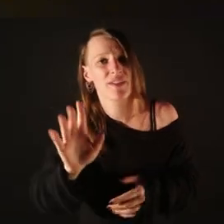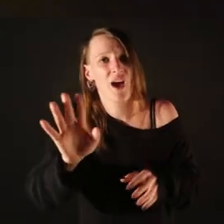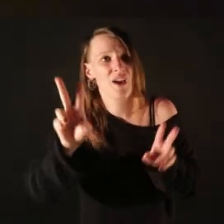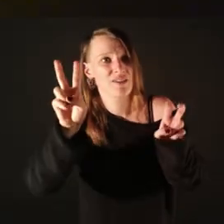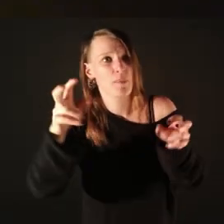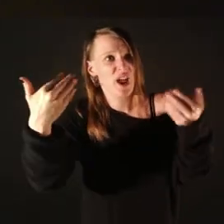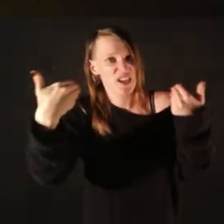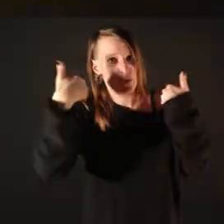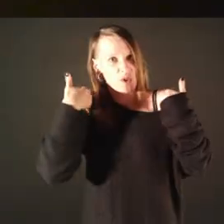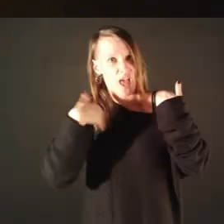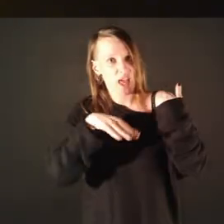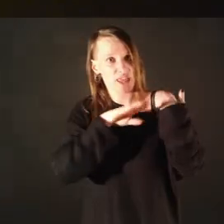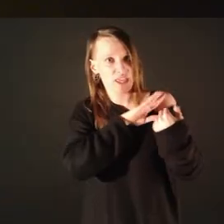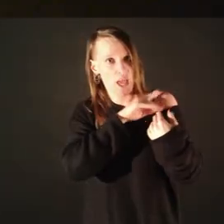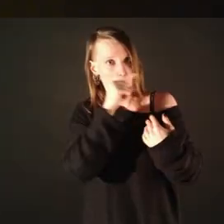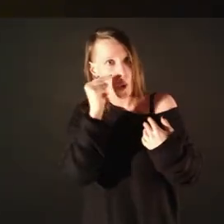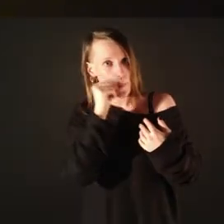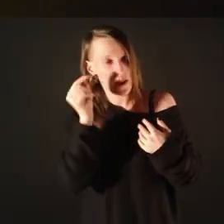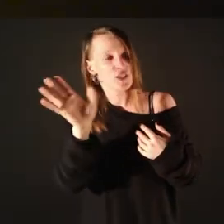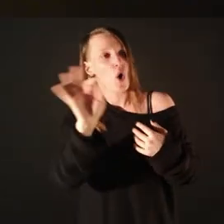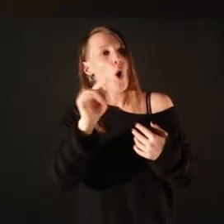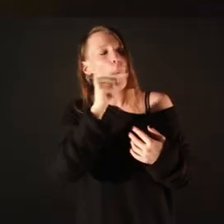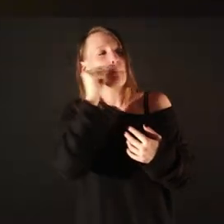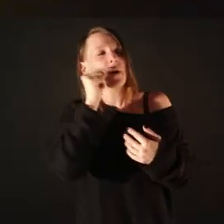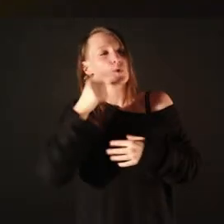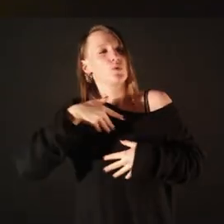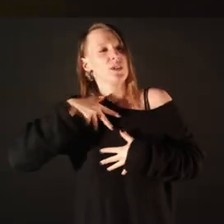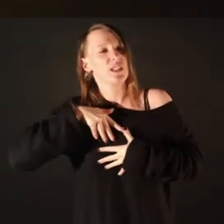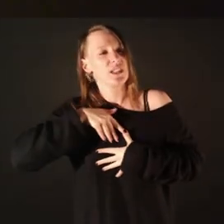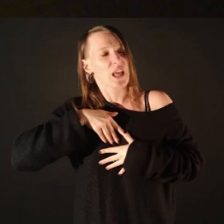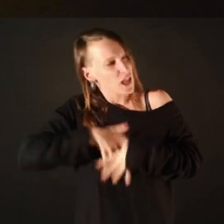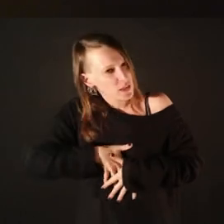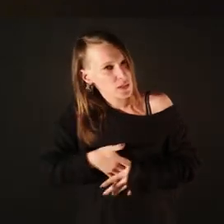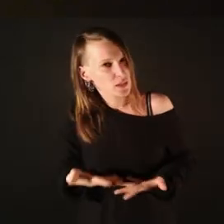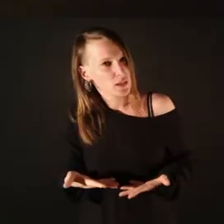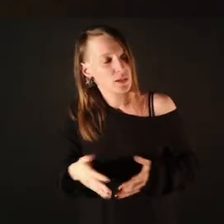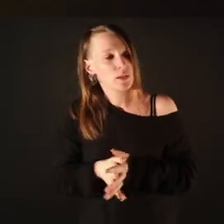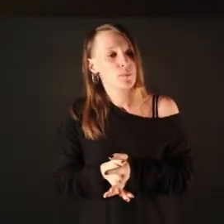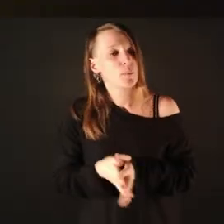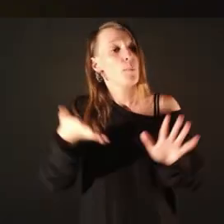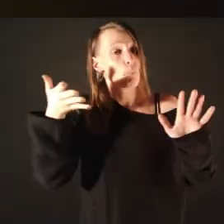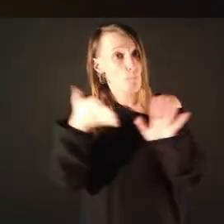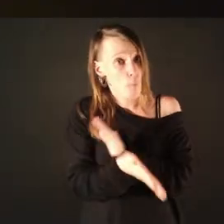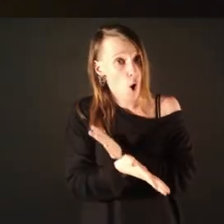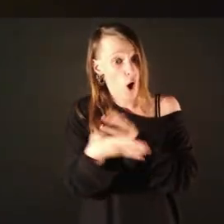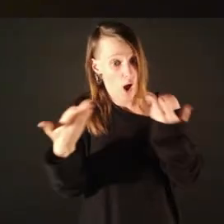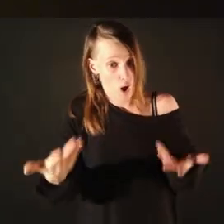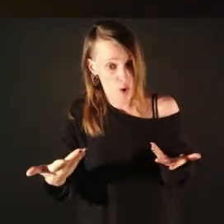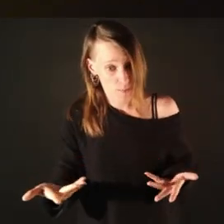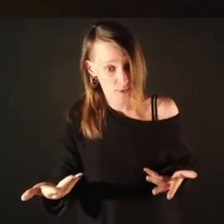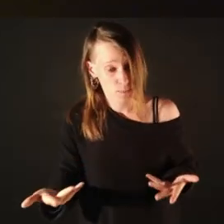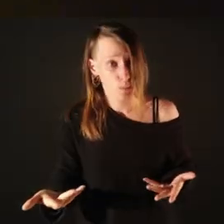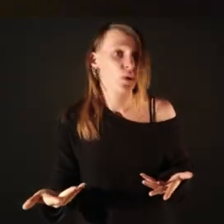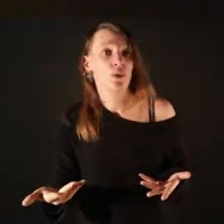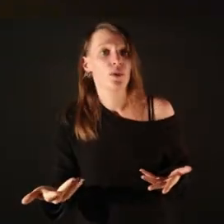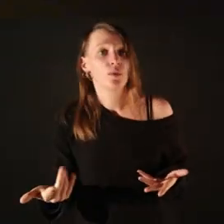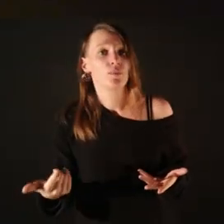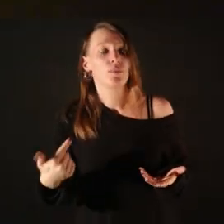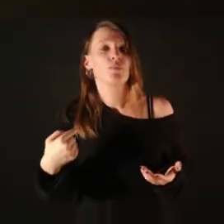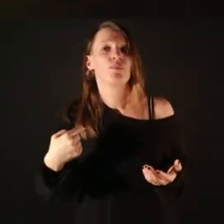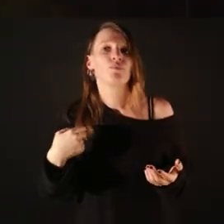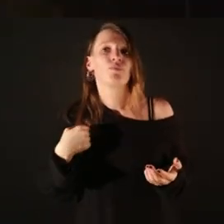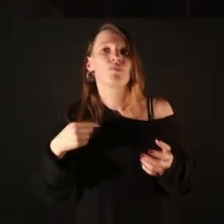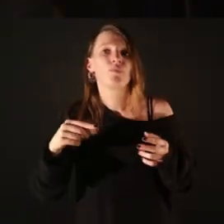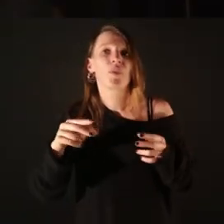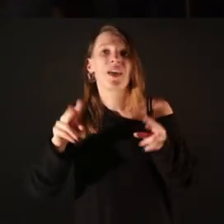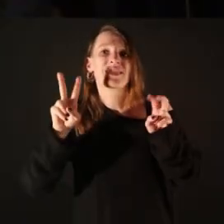dels homes en quant a la seva masculinitat, en quant a... Per això, a dia d'avui, estic